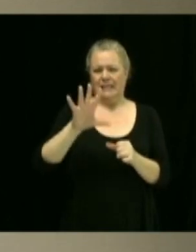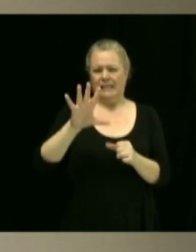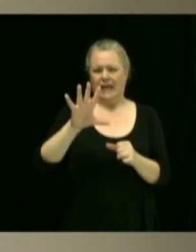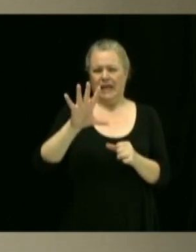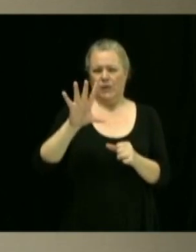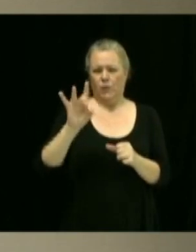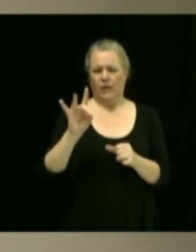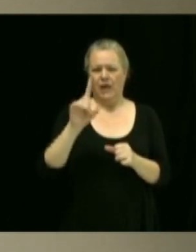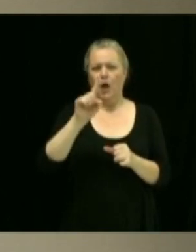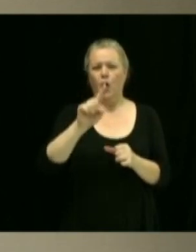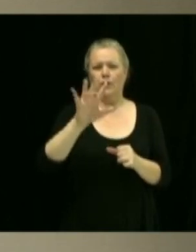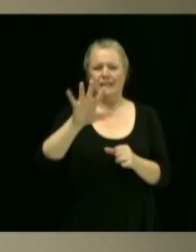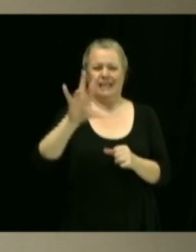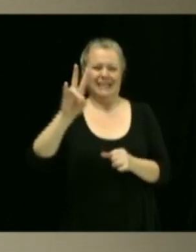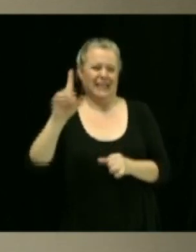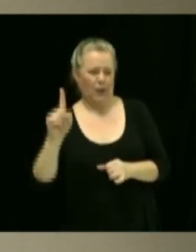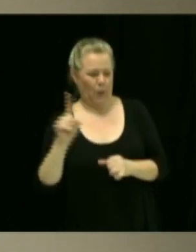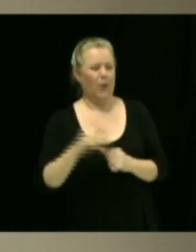-1571.